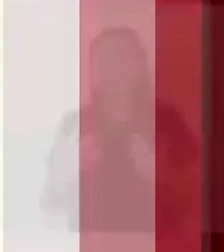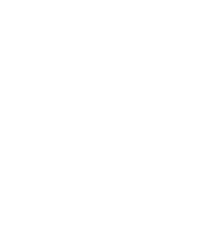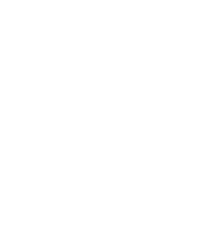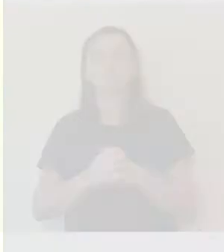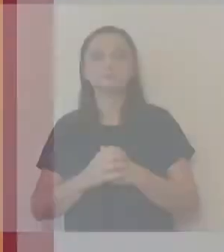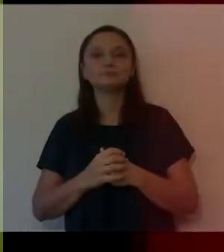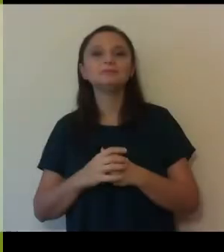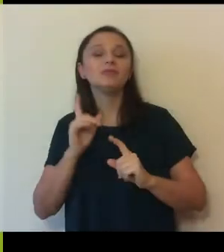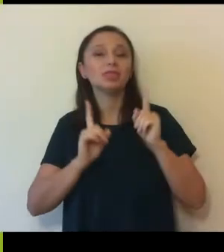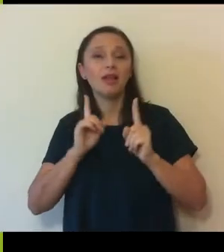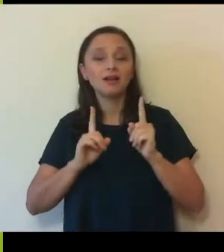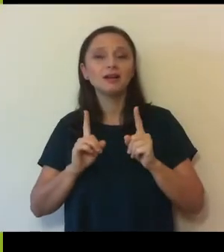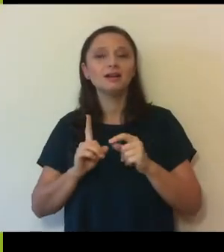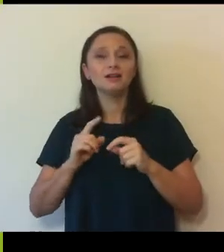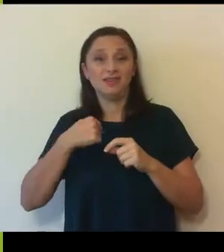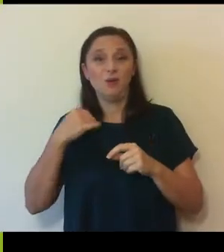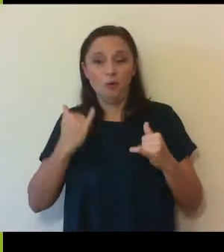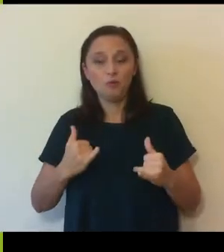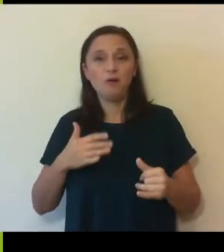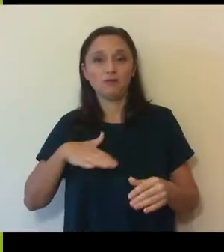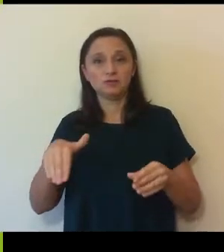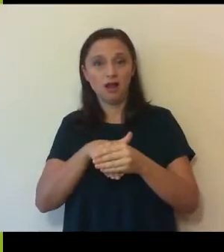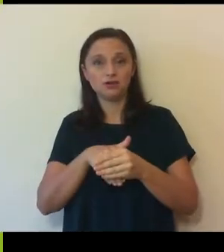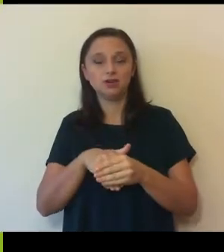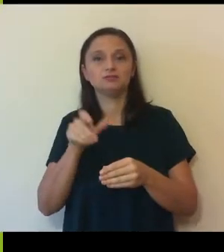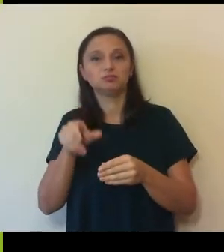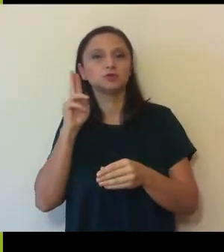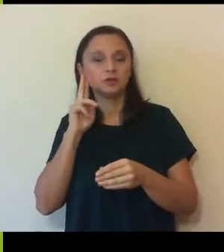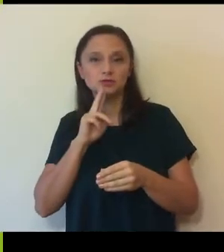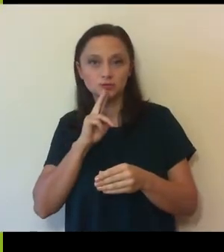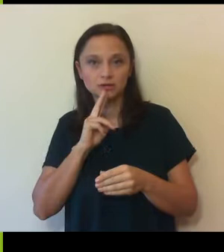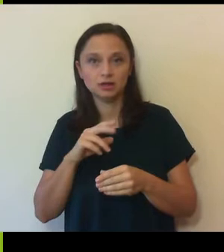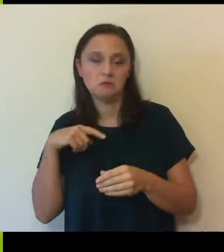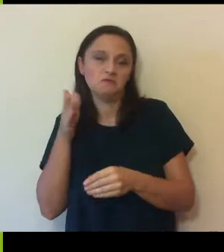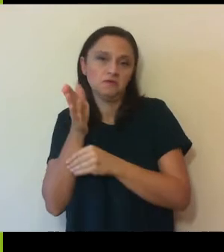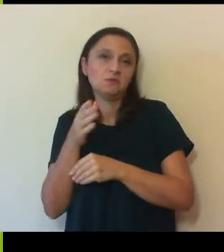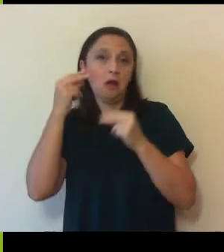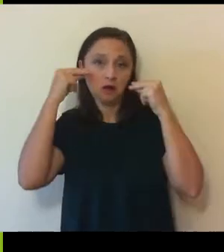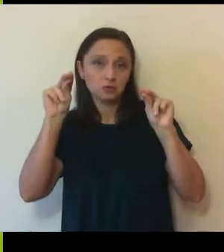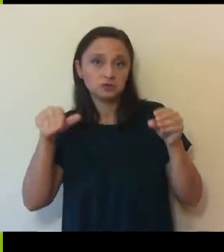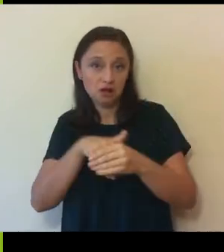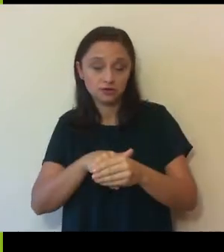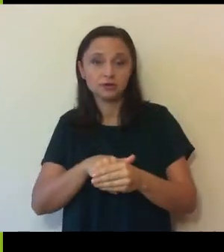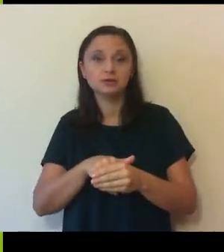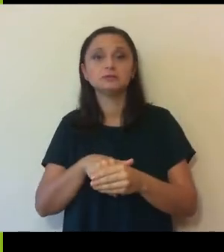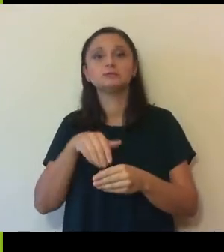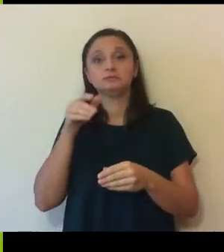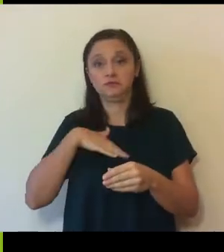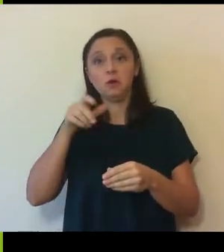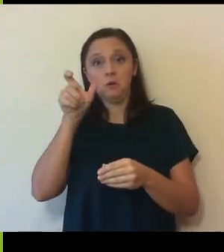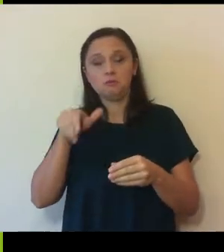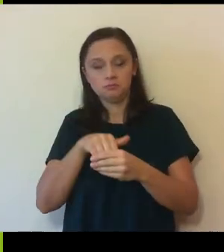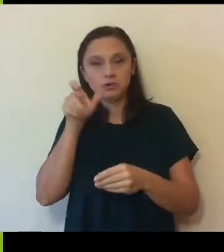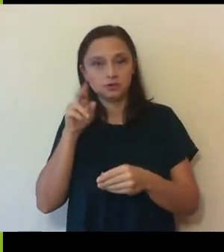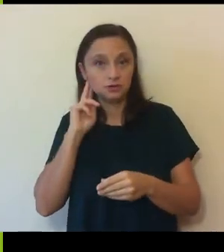agresivitate. Dacă aș fi acum, de exemplu, o firmă care am un anunț de angajare și aș vrea să angajez